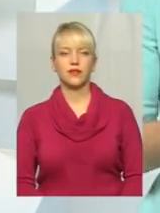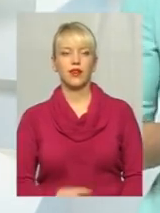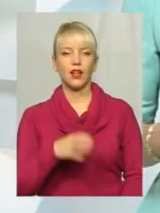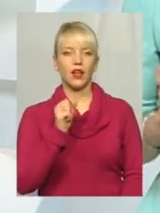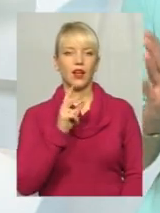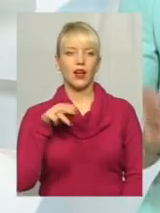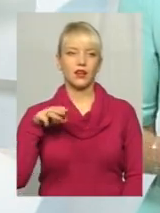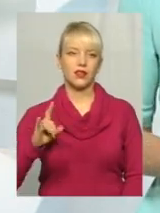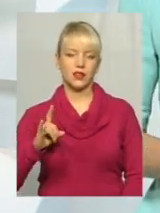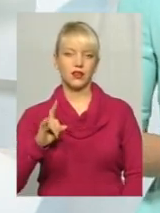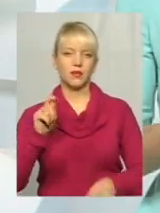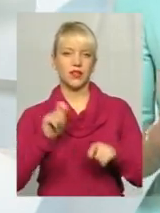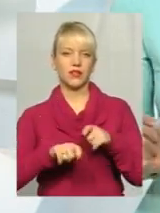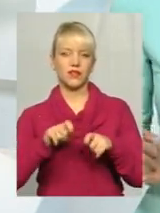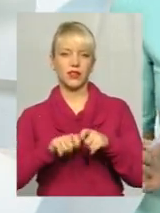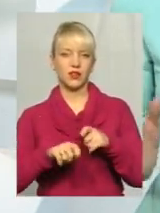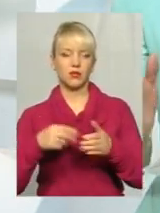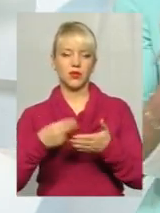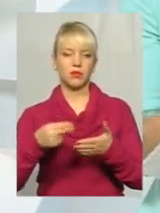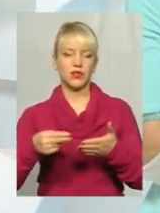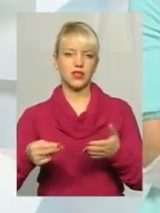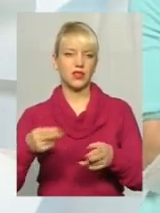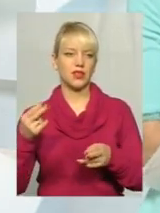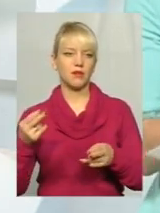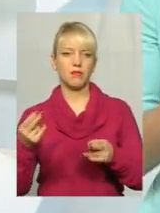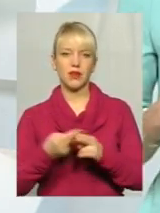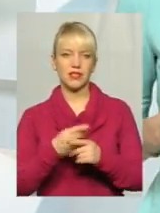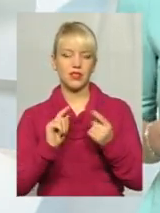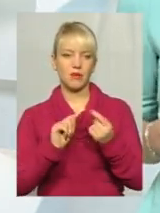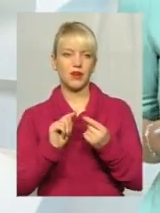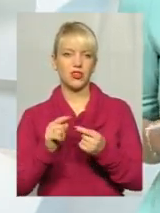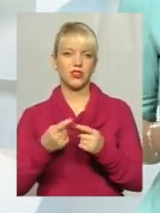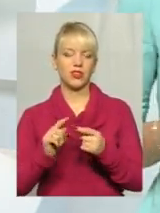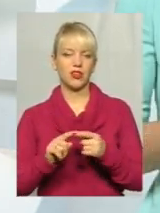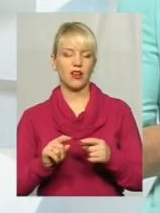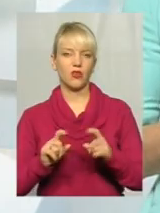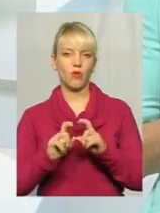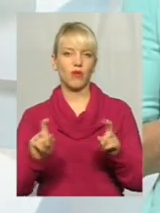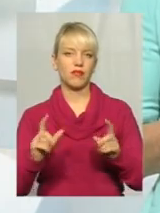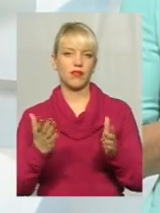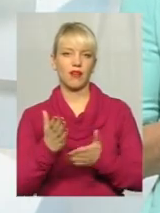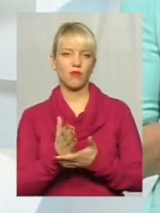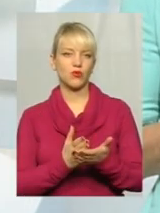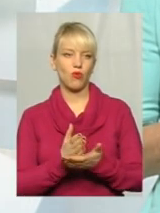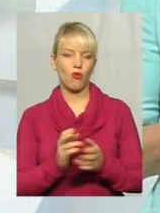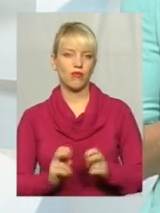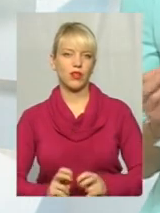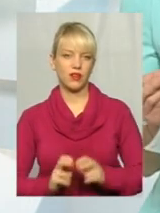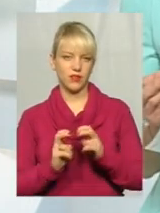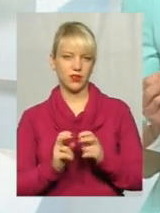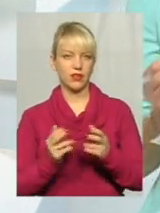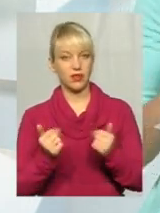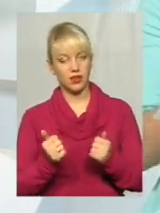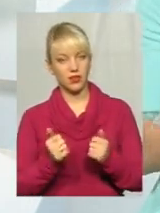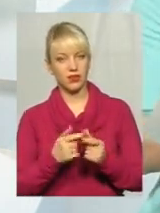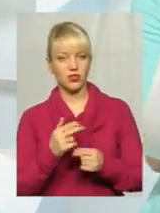Акти перевірки підписані без заперечень, так? Тією компанією, яка обслуговувала ліфти? Чи я?